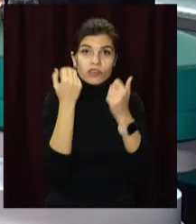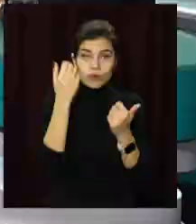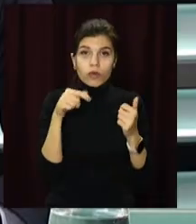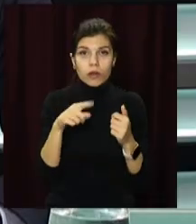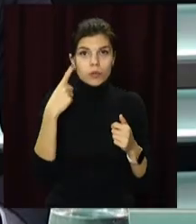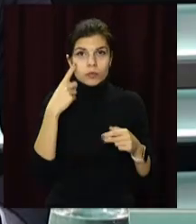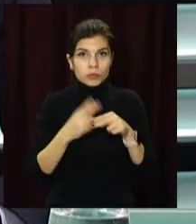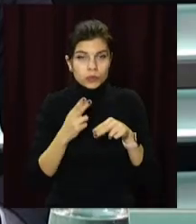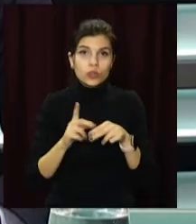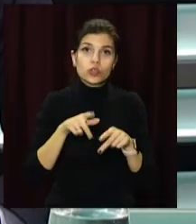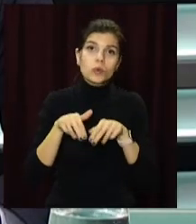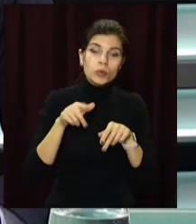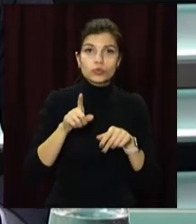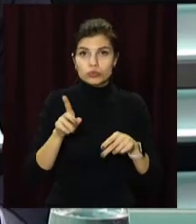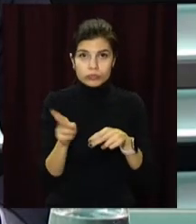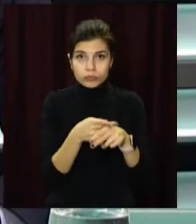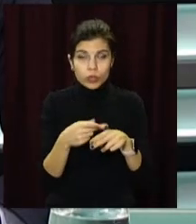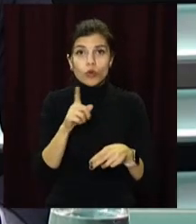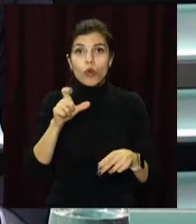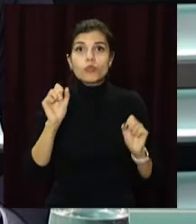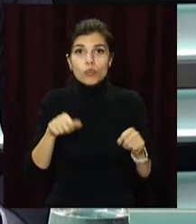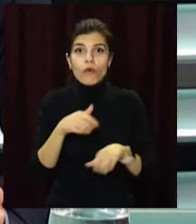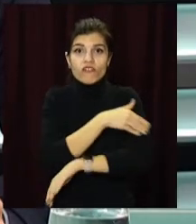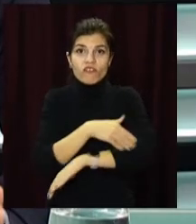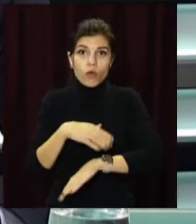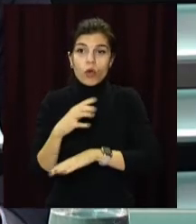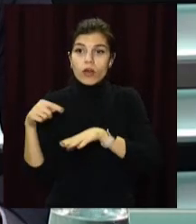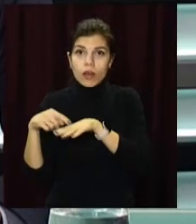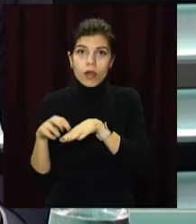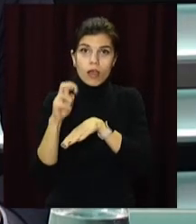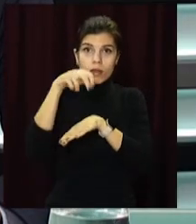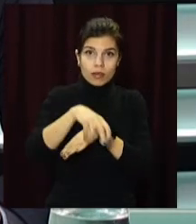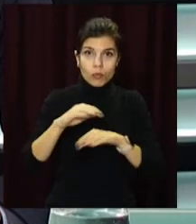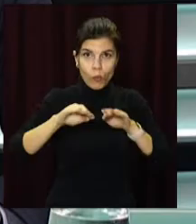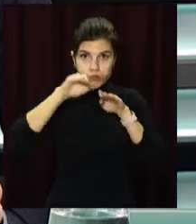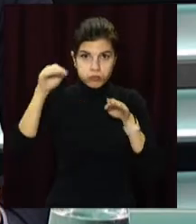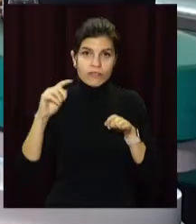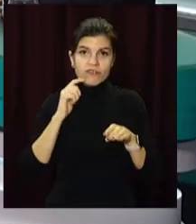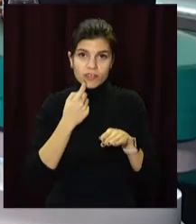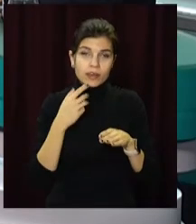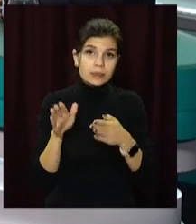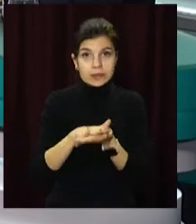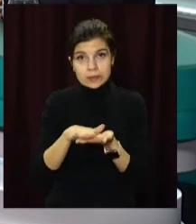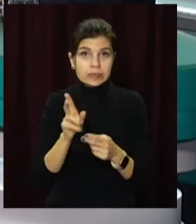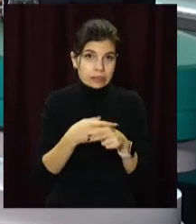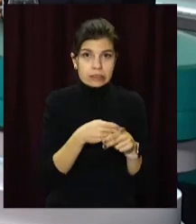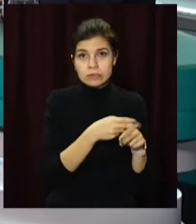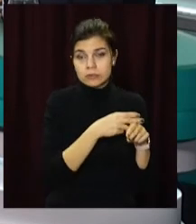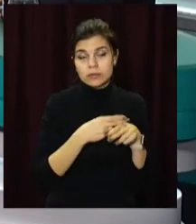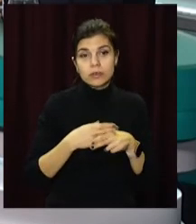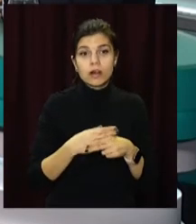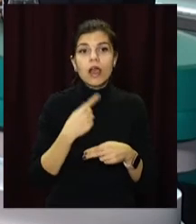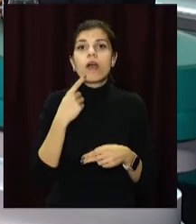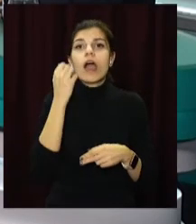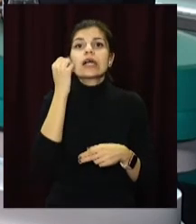об'єктах. І просто пішохідні переходи, бо люди могли перейти вулиці з одного на інший бік. Це також гарна практика. Коли розчистять